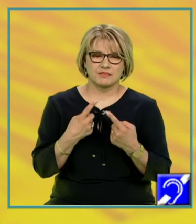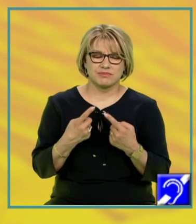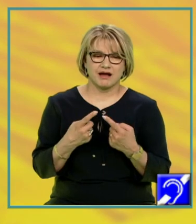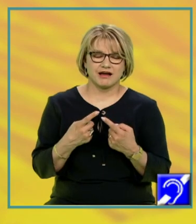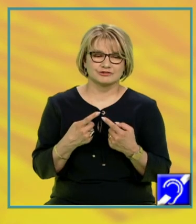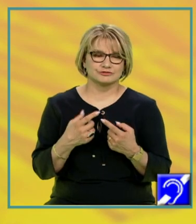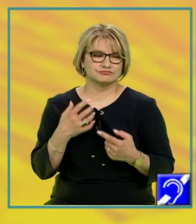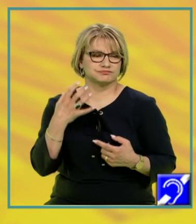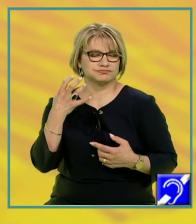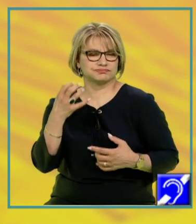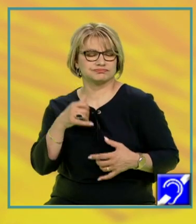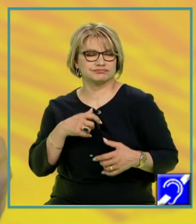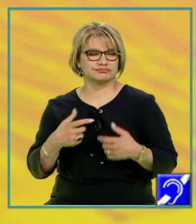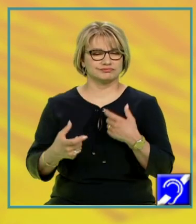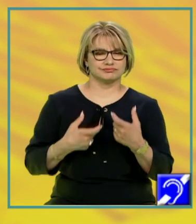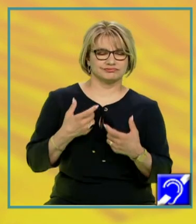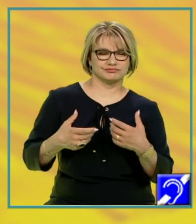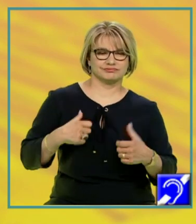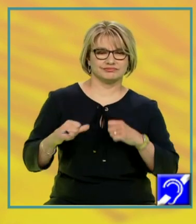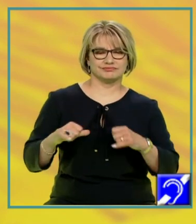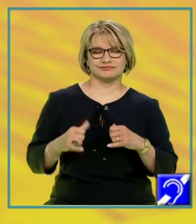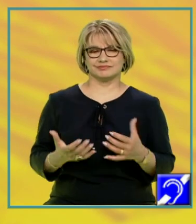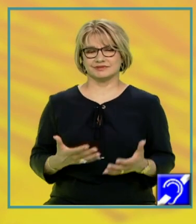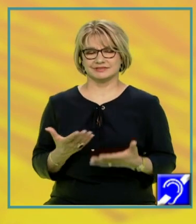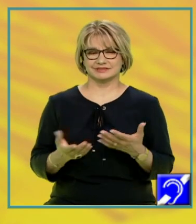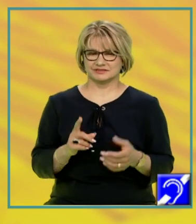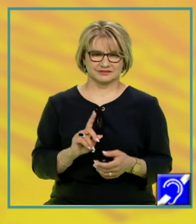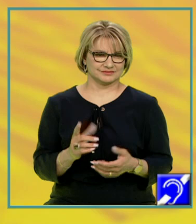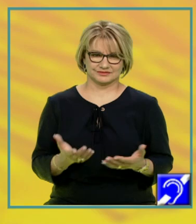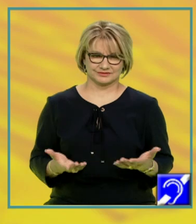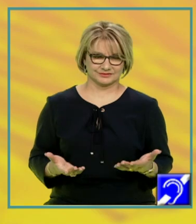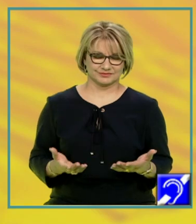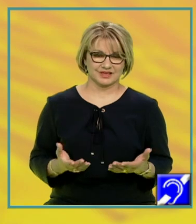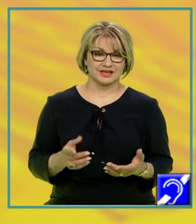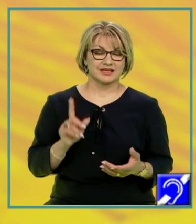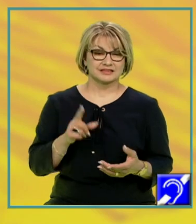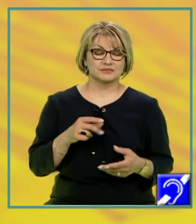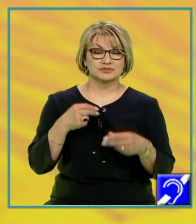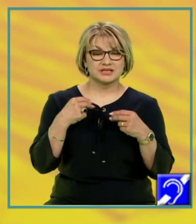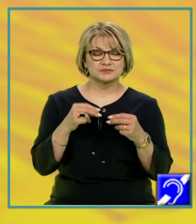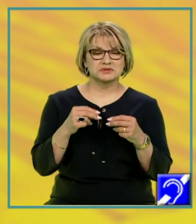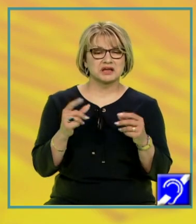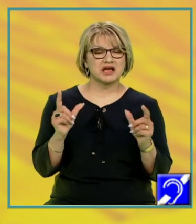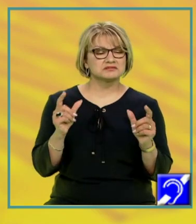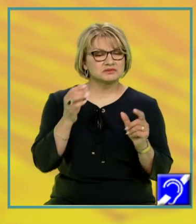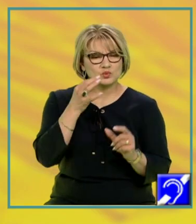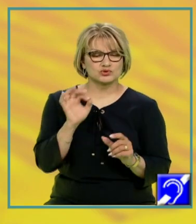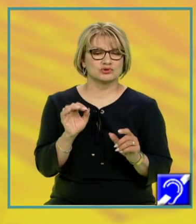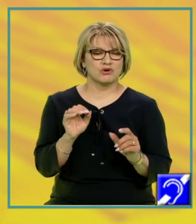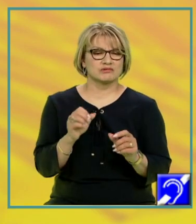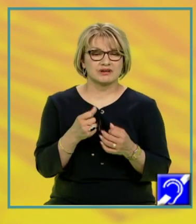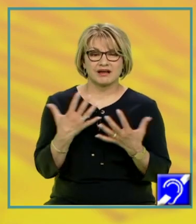bombastic, vreun fel de exprimare supercalifragilistic expialidocious. Încercați să faceți lucrurile cât mai clare, cât mai ușor de înțeles.